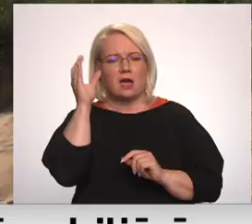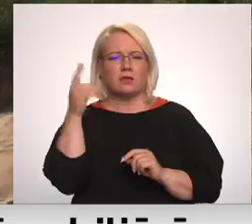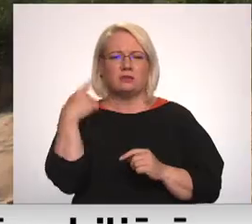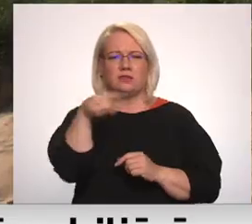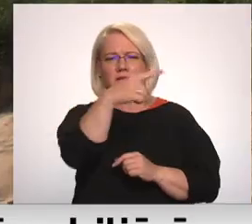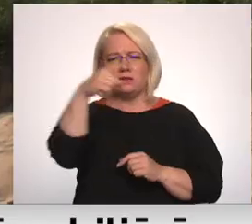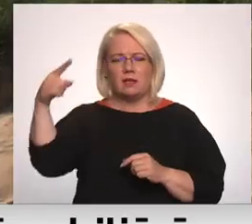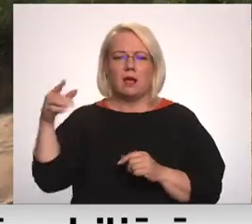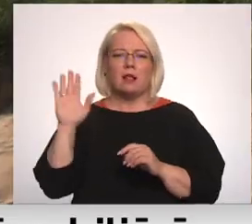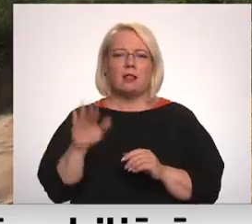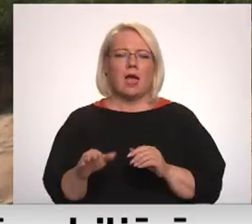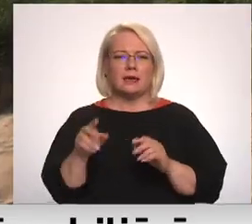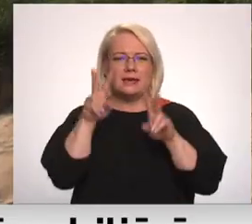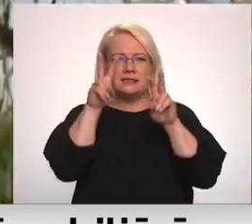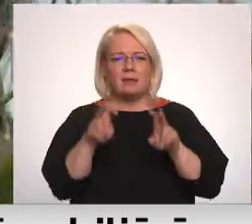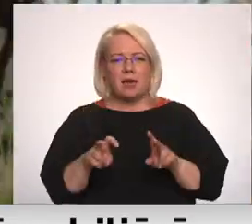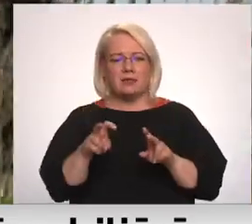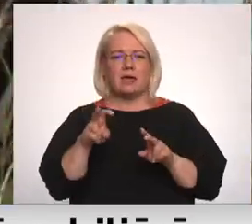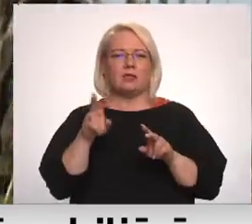situāciju dziļākajos ūdiņos.